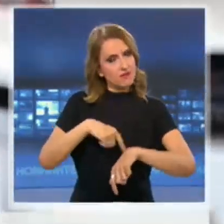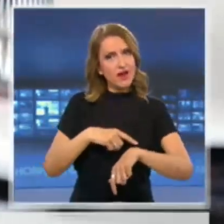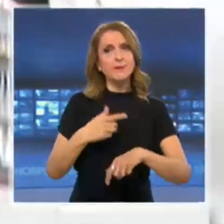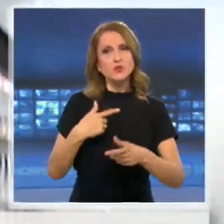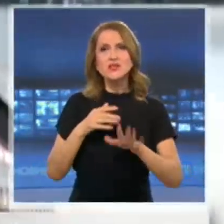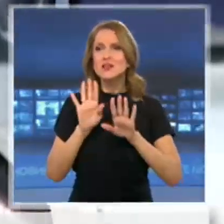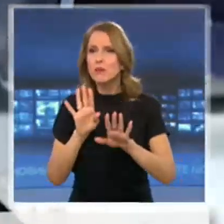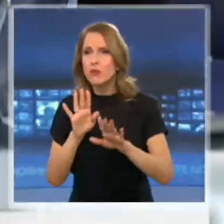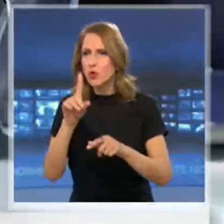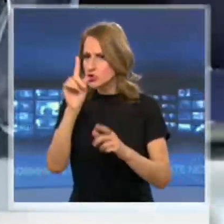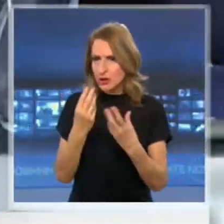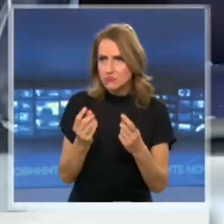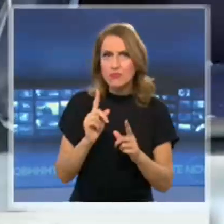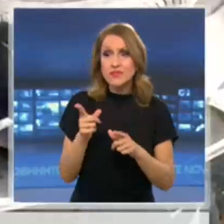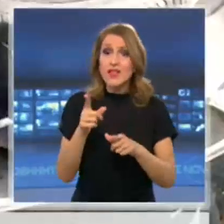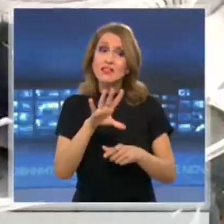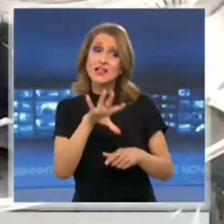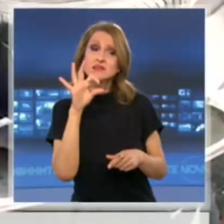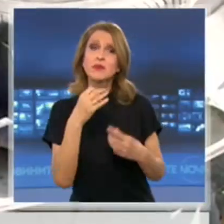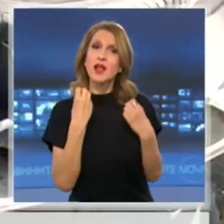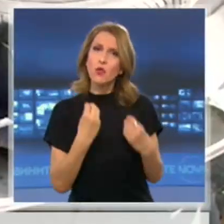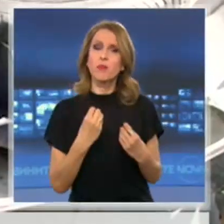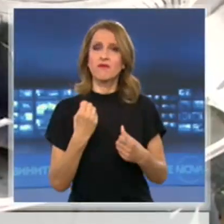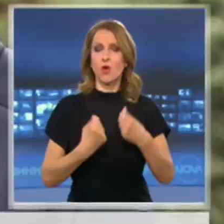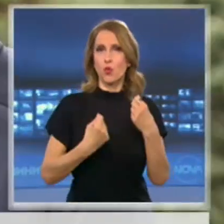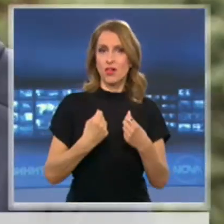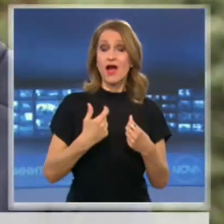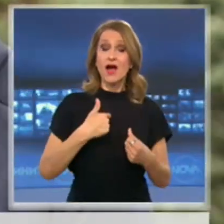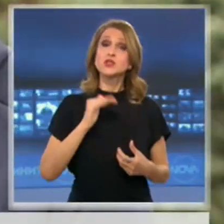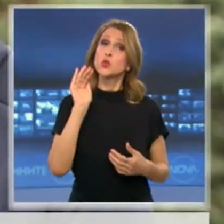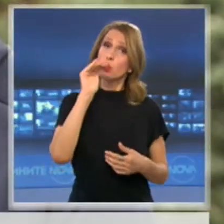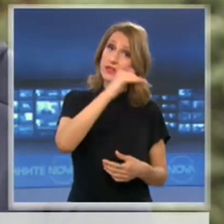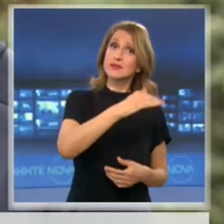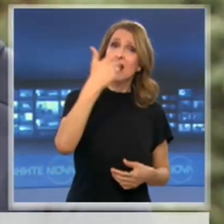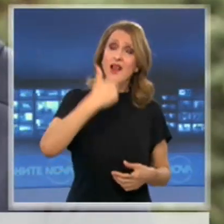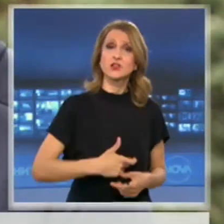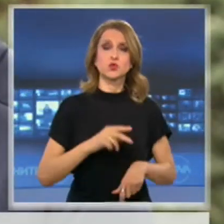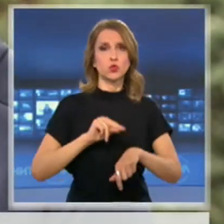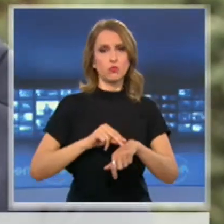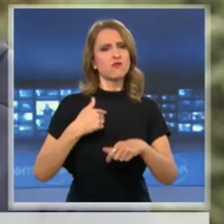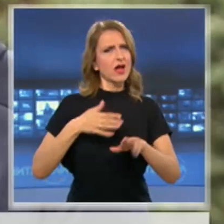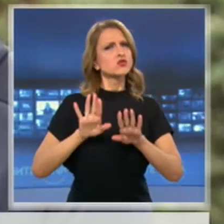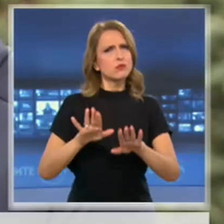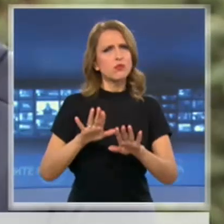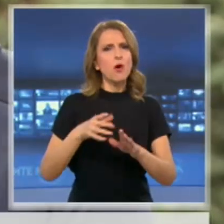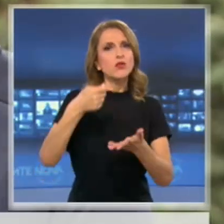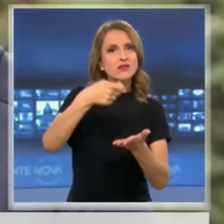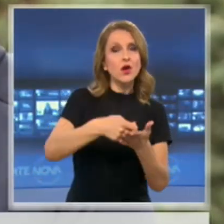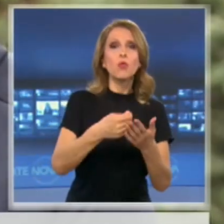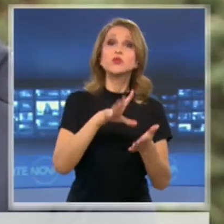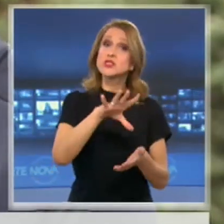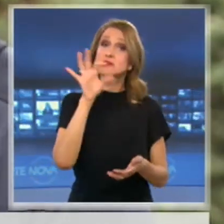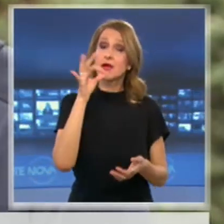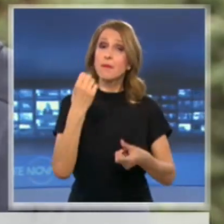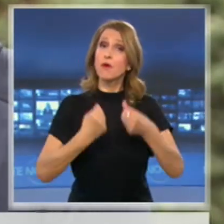че ще може да кара спокойно и ще си избере подходящ автомобил. Ще отида лично до Повнив и ще й помогна с закупването на автомобил. Ще изберем